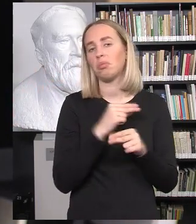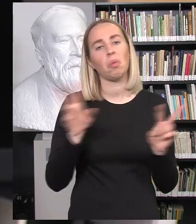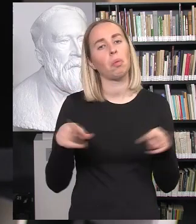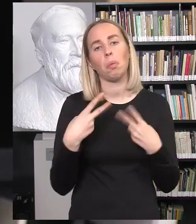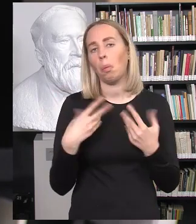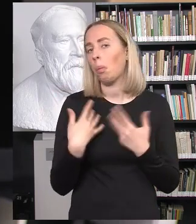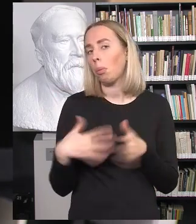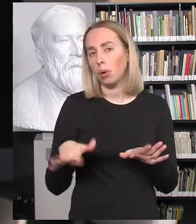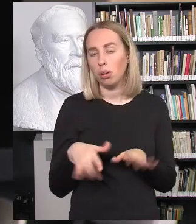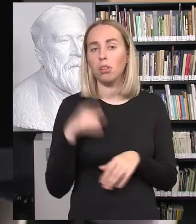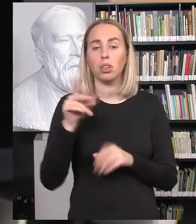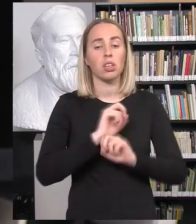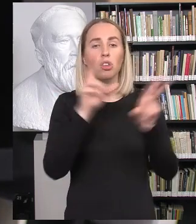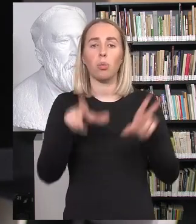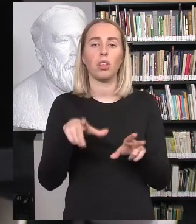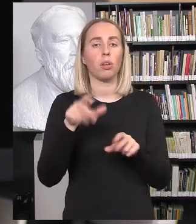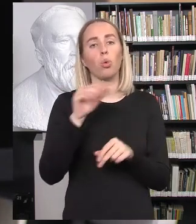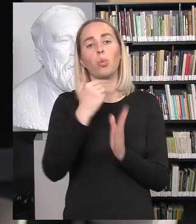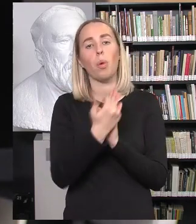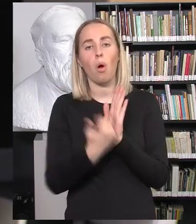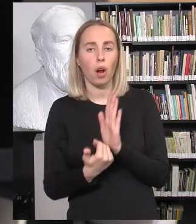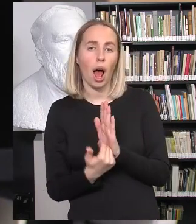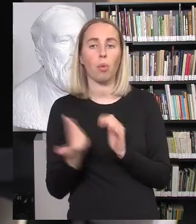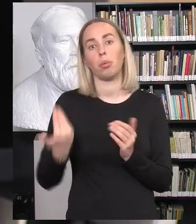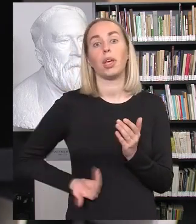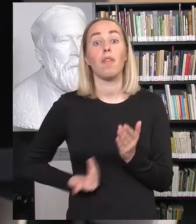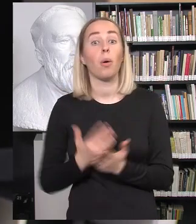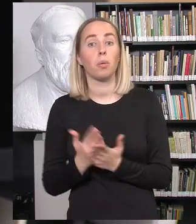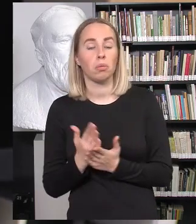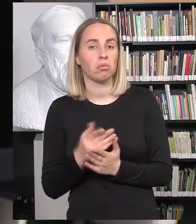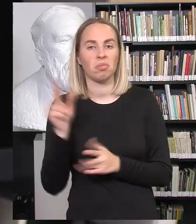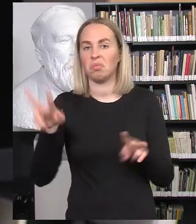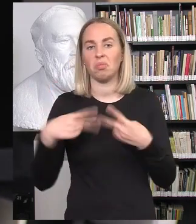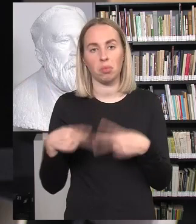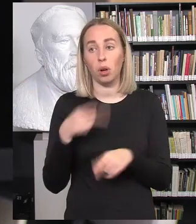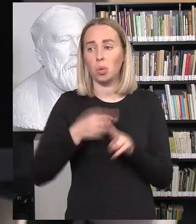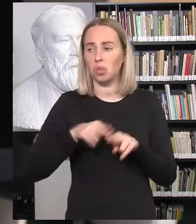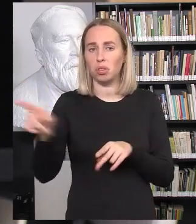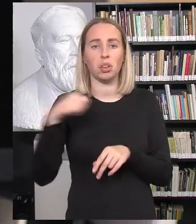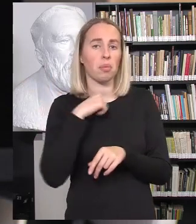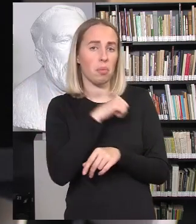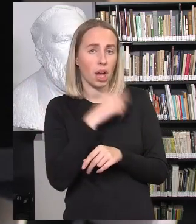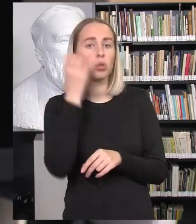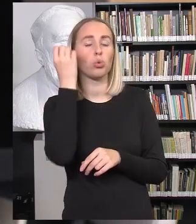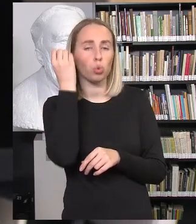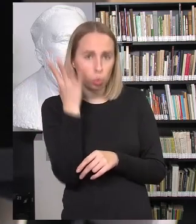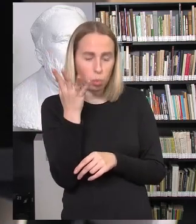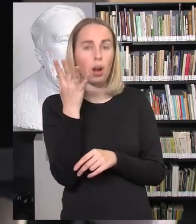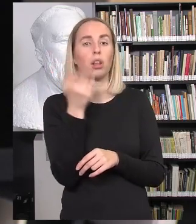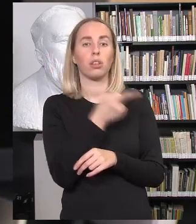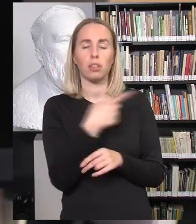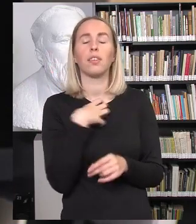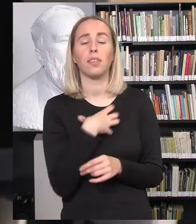nereikia jokių specialių programų tokių kaip gyvenimo įgūdžių, nes jie iš savęs jau supranta, kad tai yra svarbu ir ieško